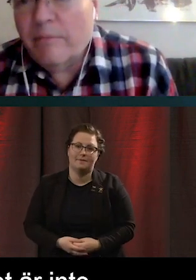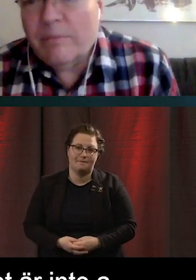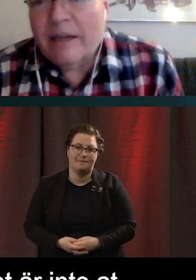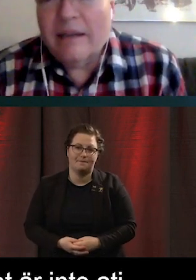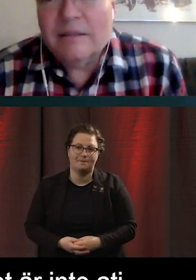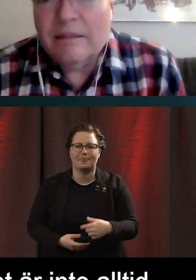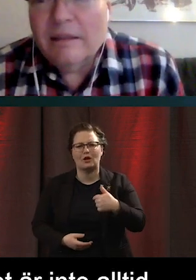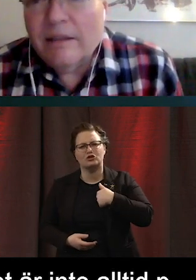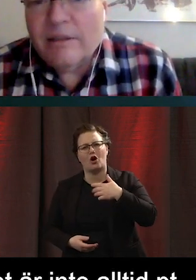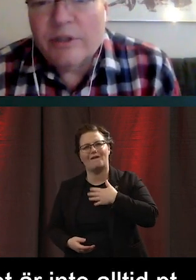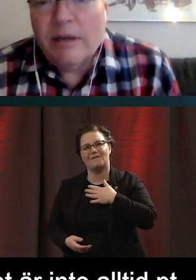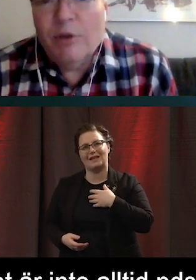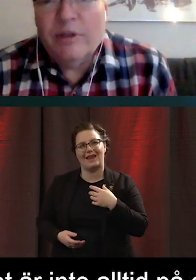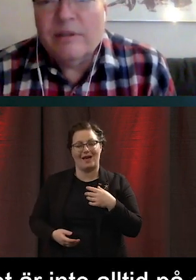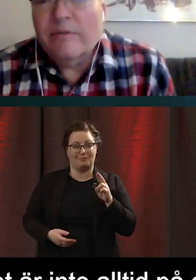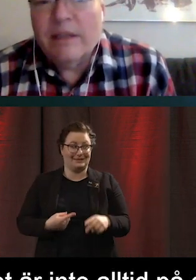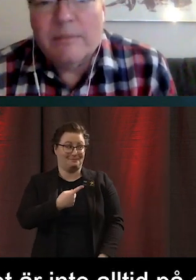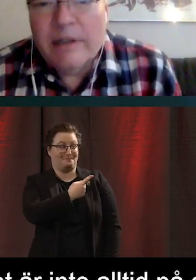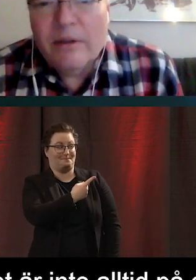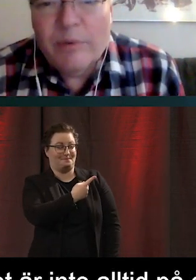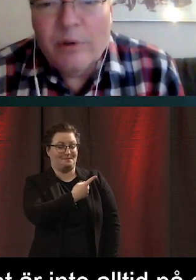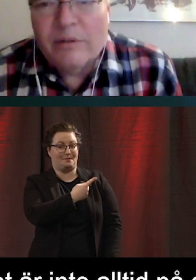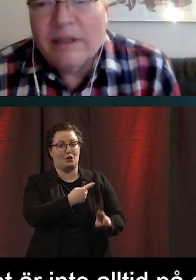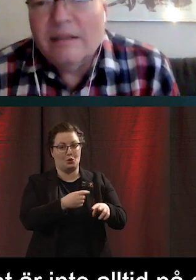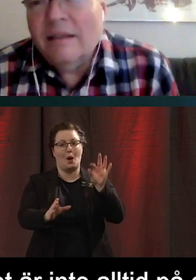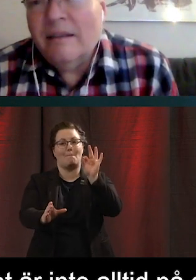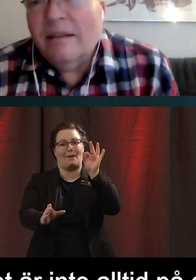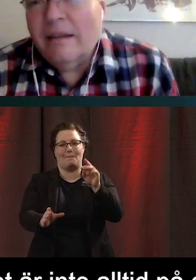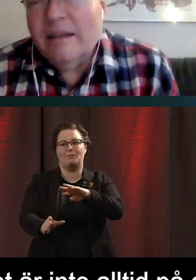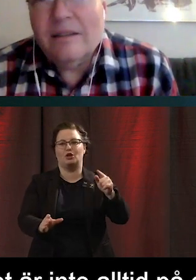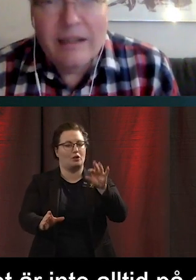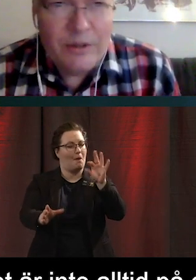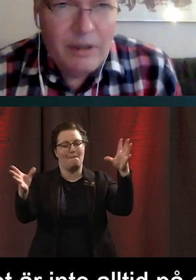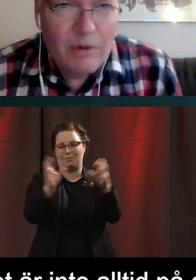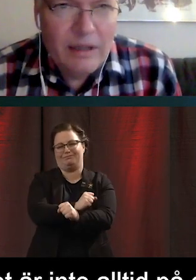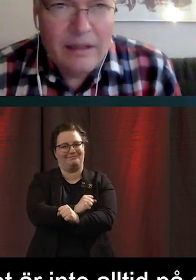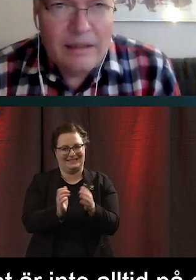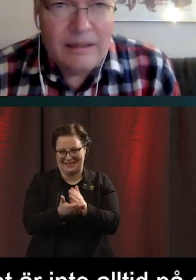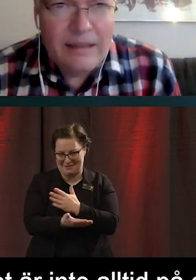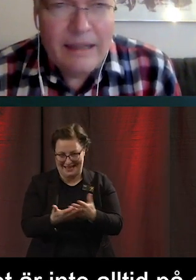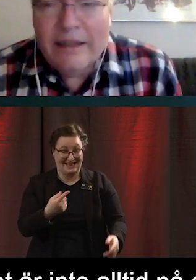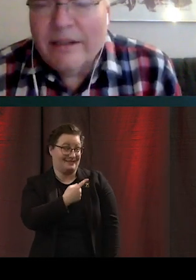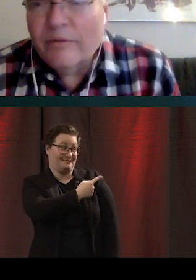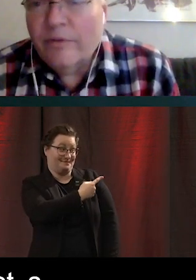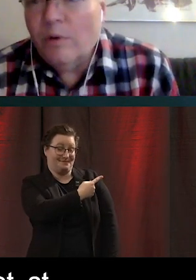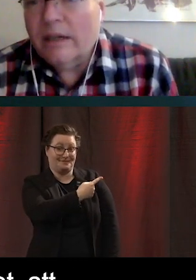vi kan börja med att spräcka den största myten som finns på det här området. Och det är att det här skulle vara en äldre fråga.